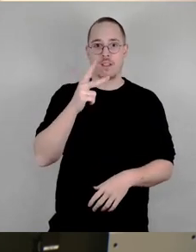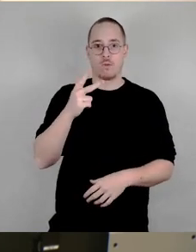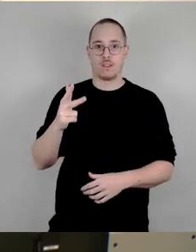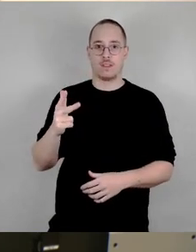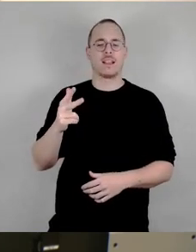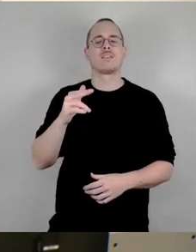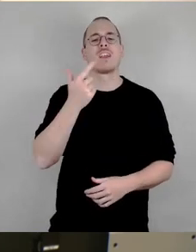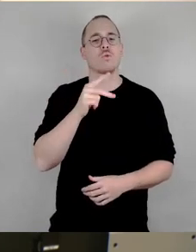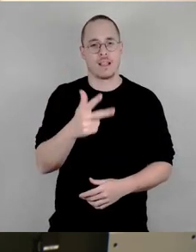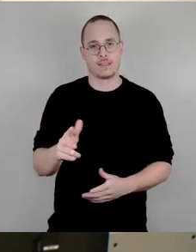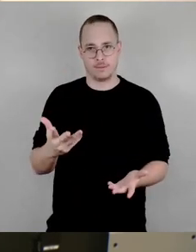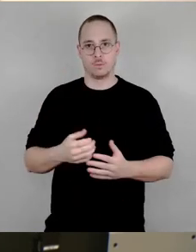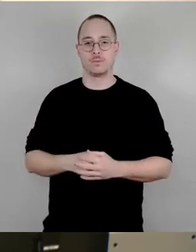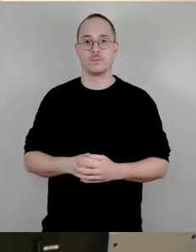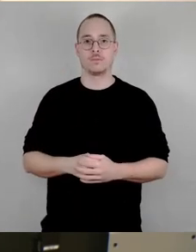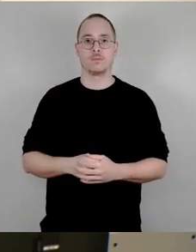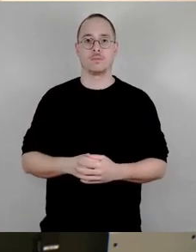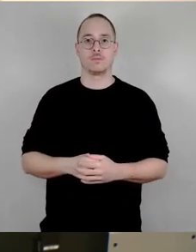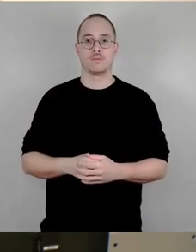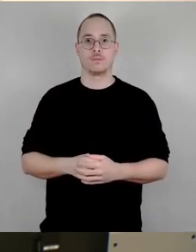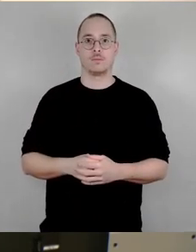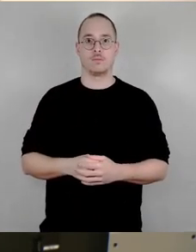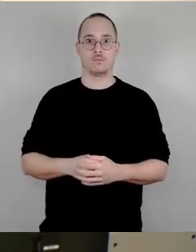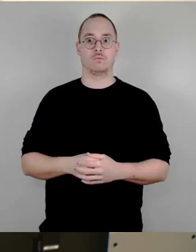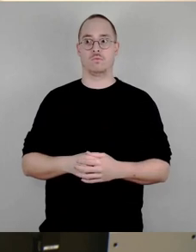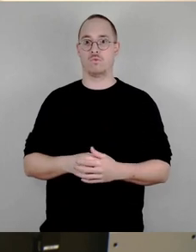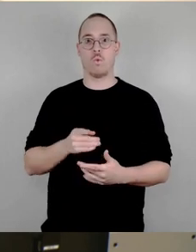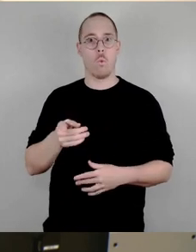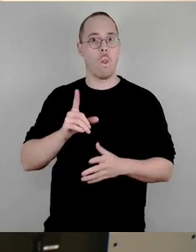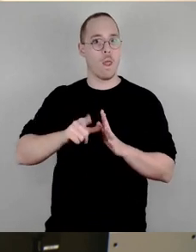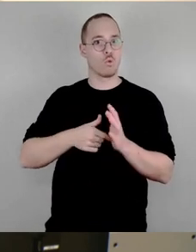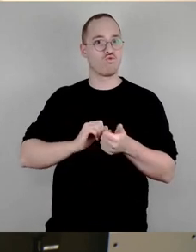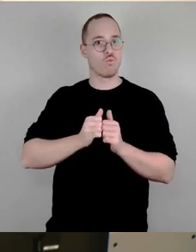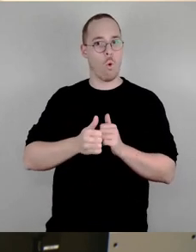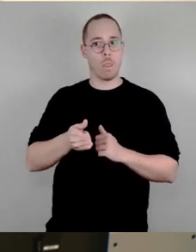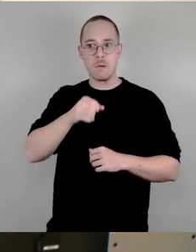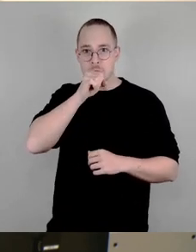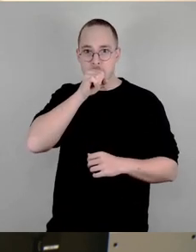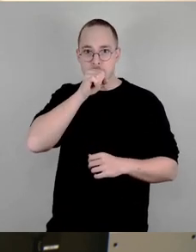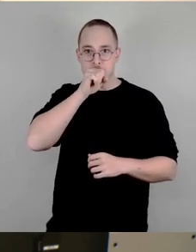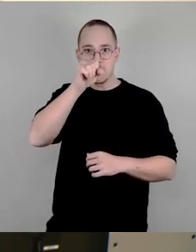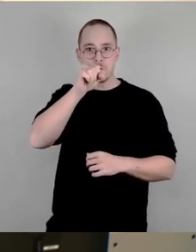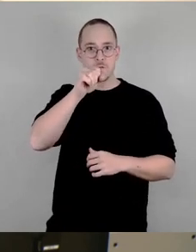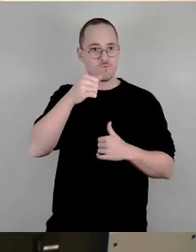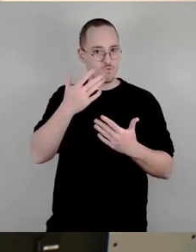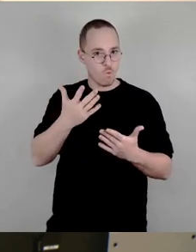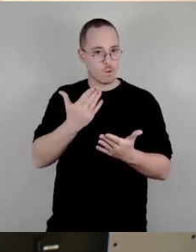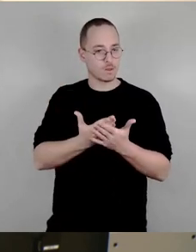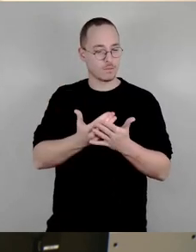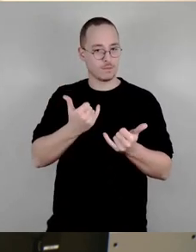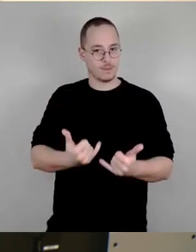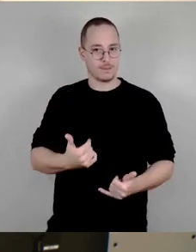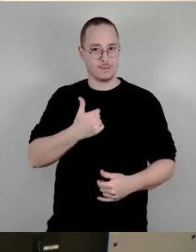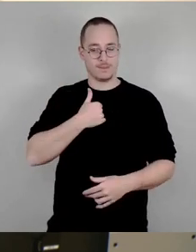zu haben Und ihrer frenetischen Begeisterung für Leistungssportausdruck zu verleihen Nutzte ich meine Ansichten zum Leistungssport